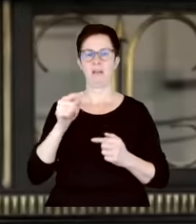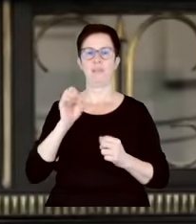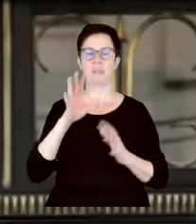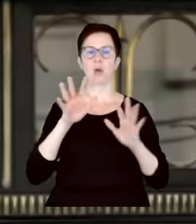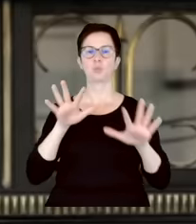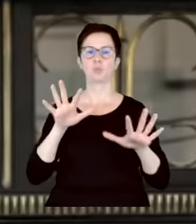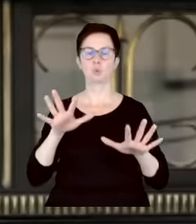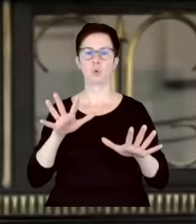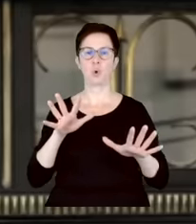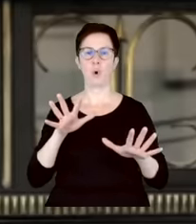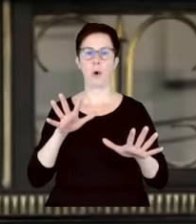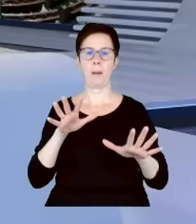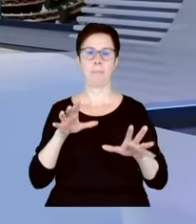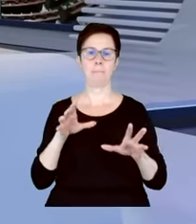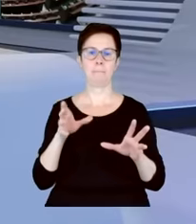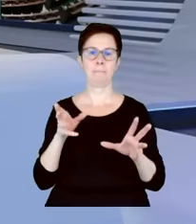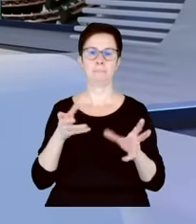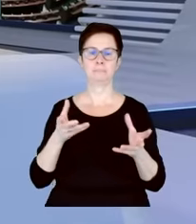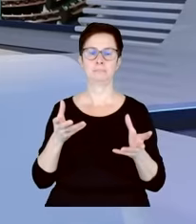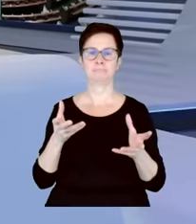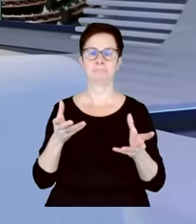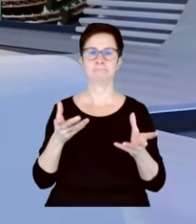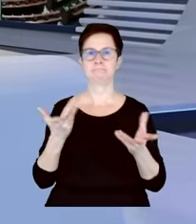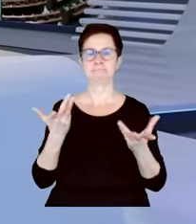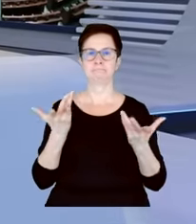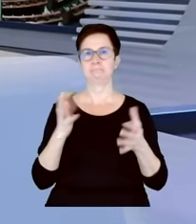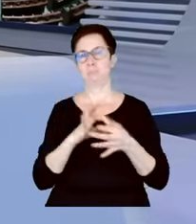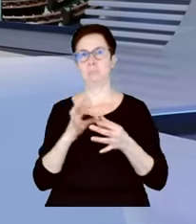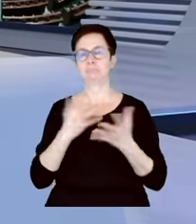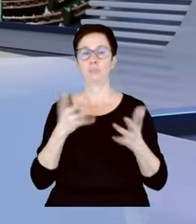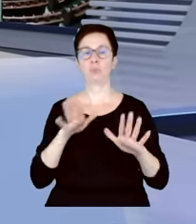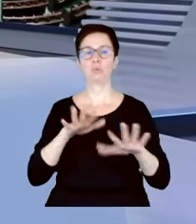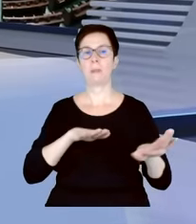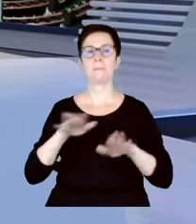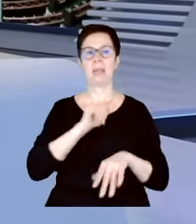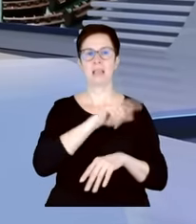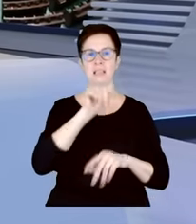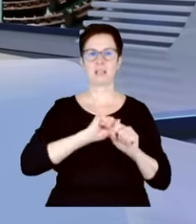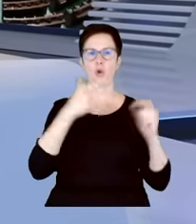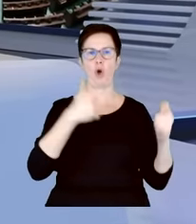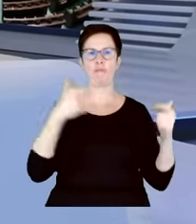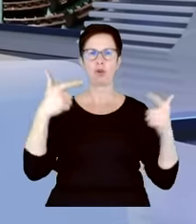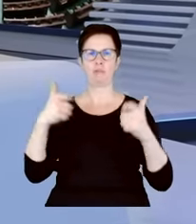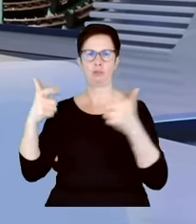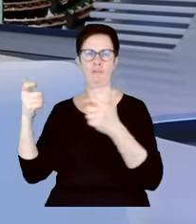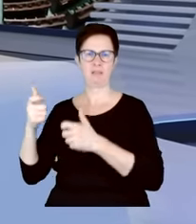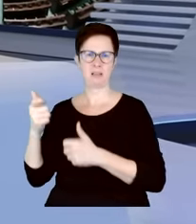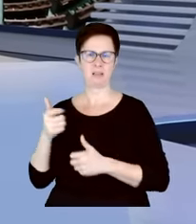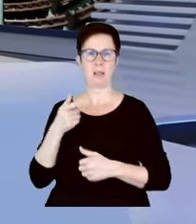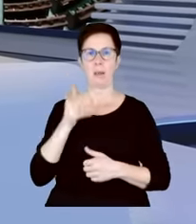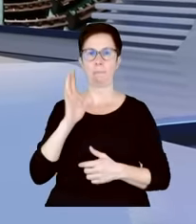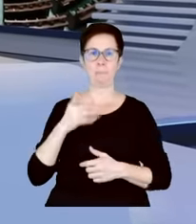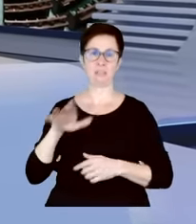połączeń czy miejsc, w których ten konflikt nastanie, że dojdzie do niebezpiecznej